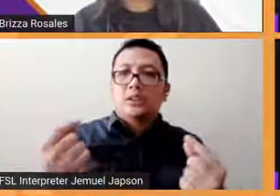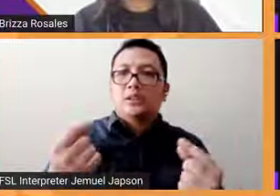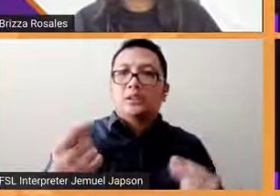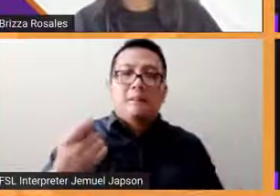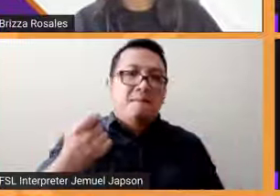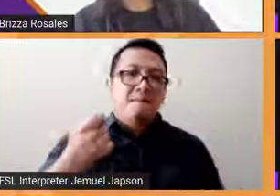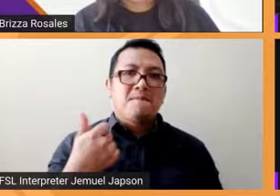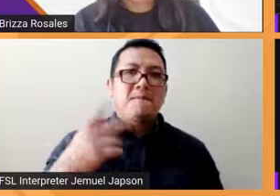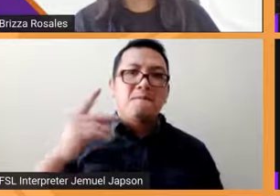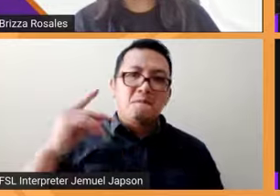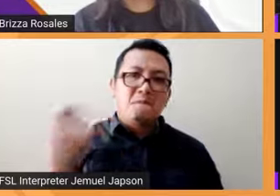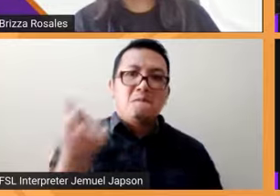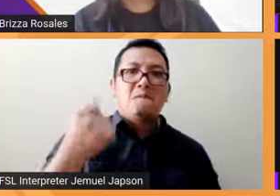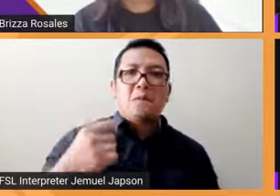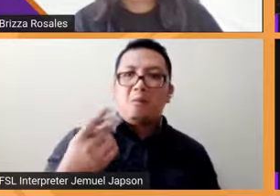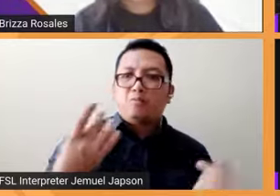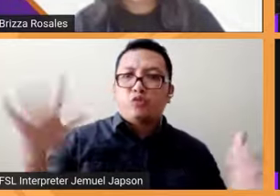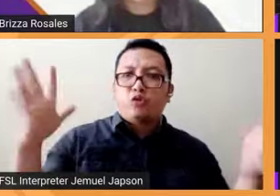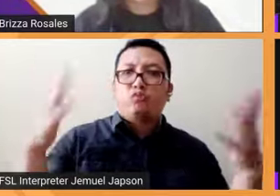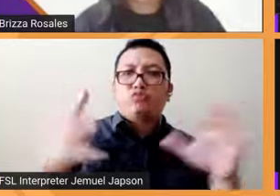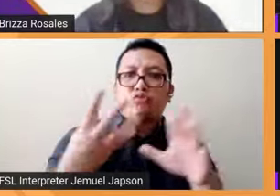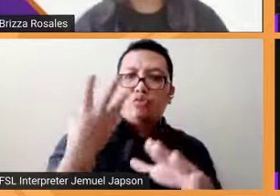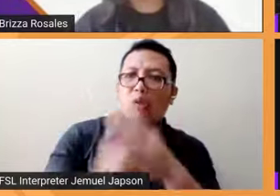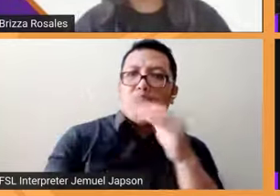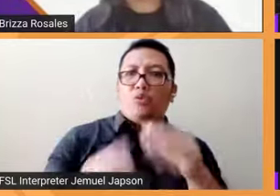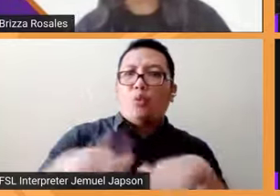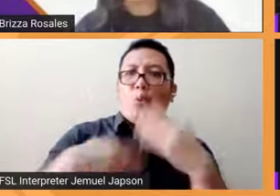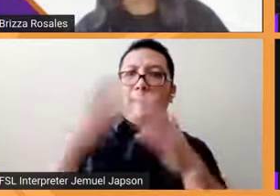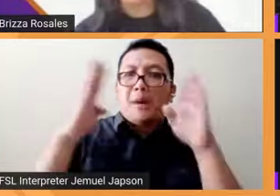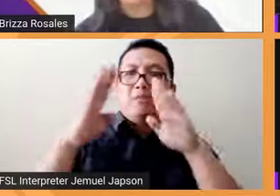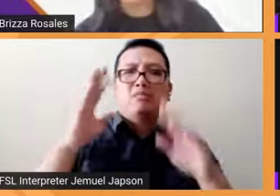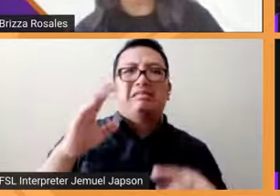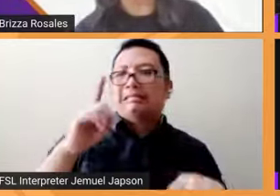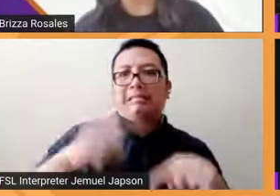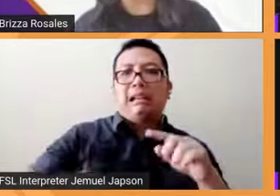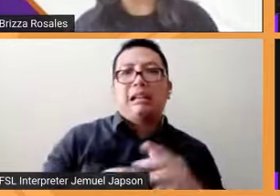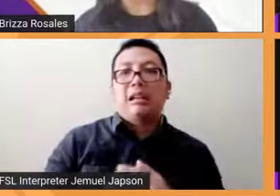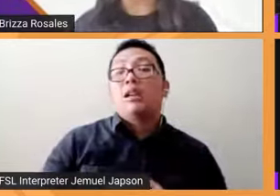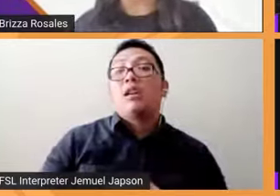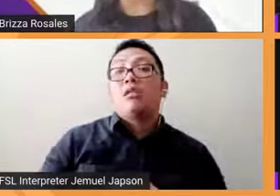yan Thank you Doc Mau actually napaka